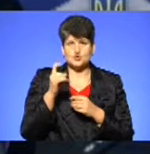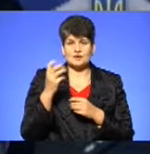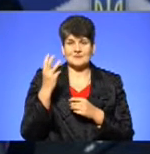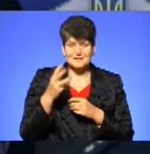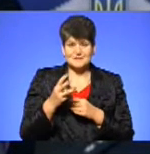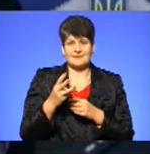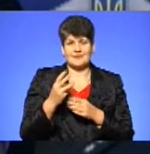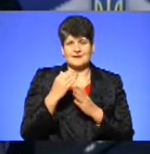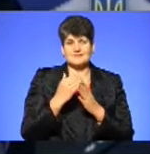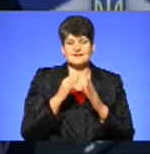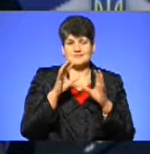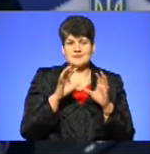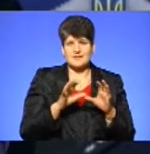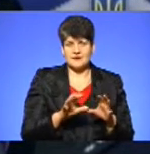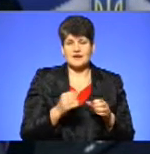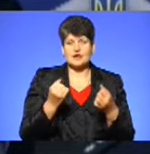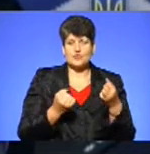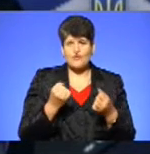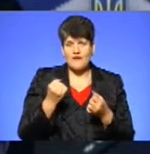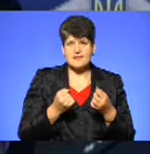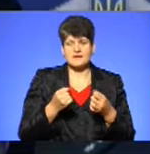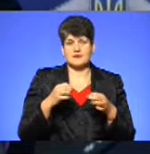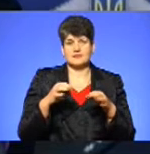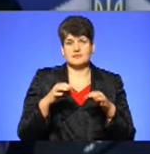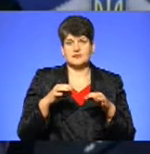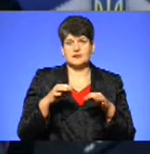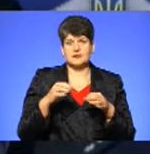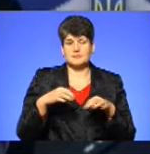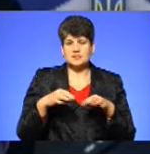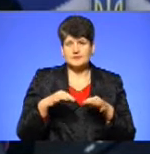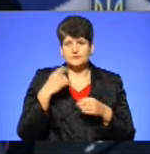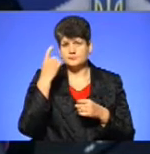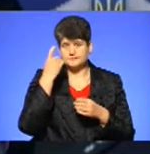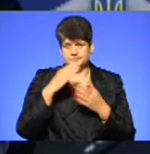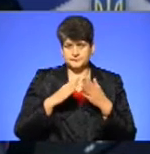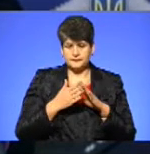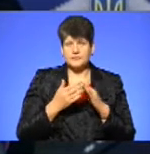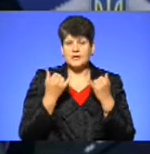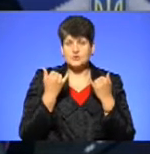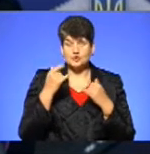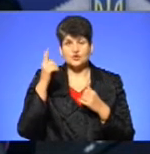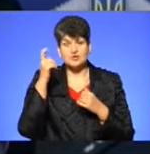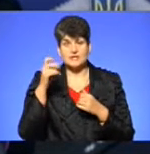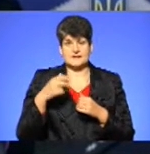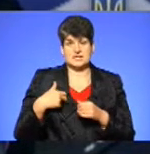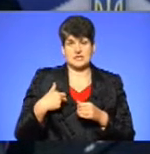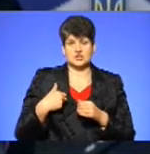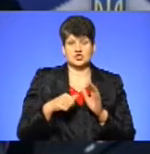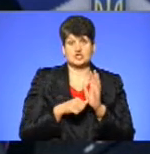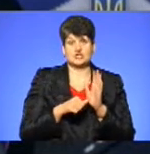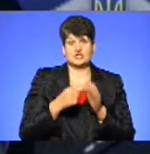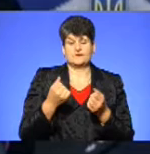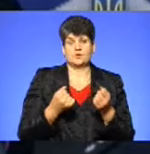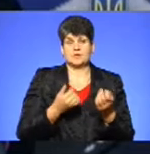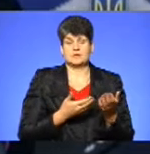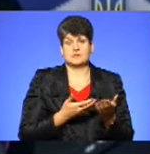керування транспортні засоби водіями в неторезному стані. І от сьогодні це Чортківський і Заліщики. Шість водіїв таких.